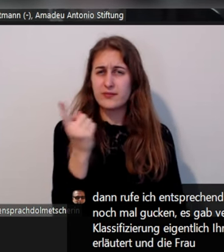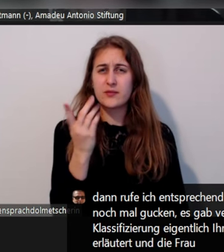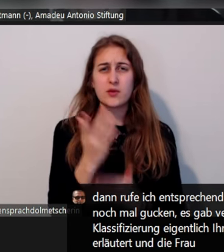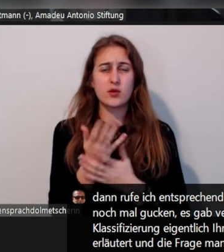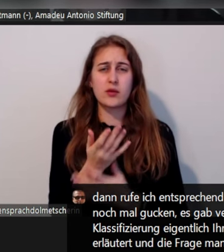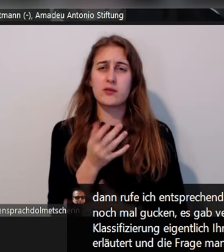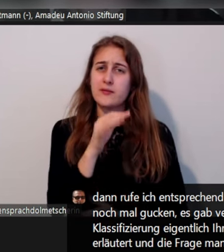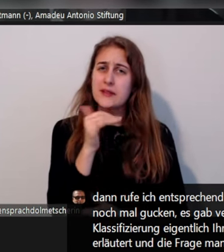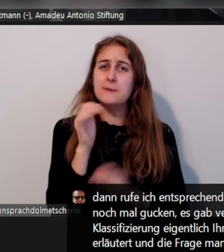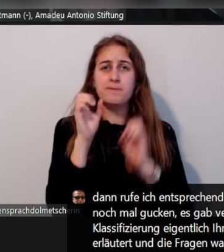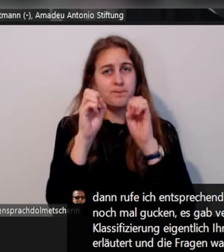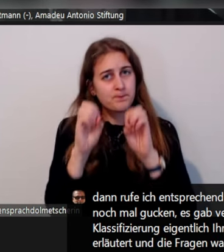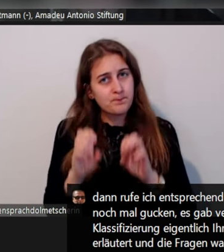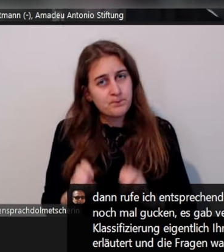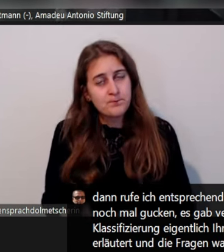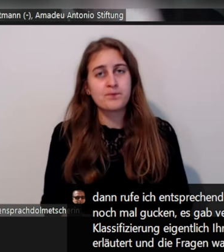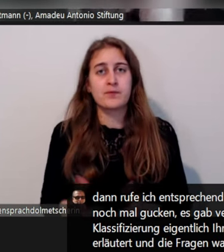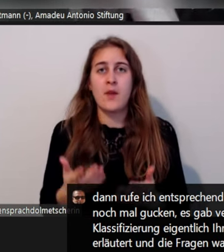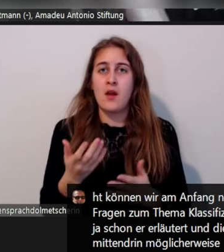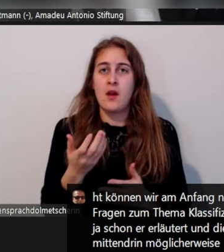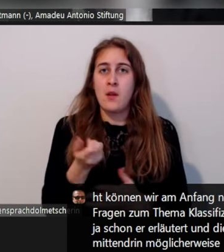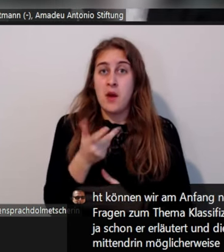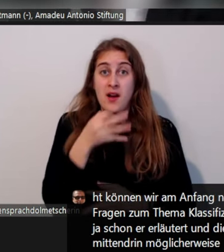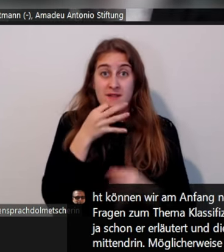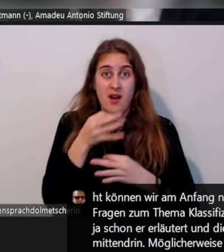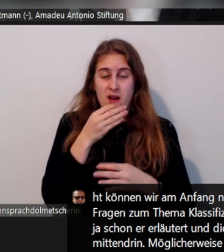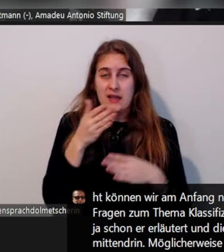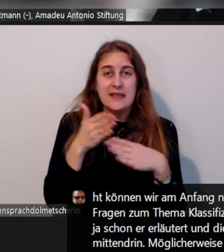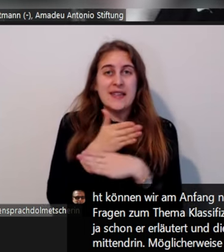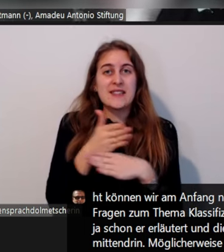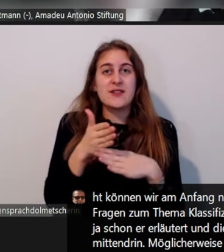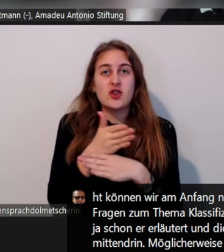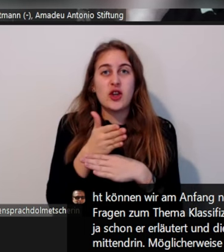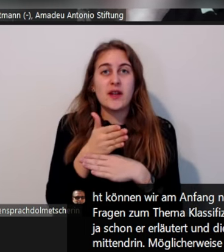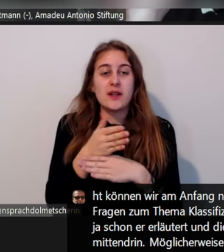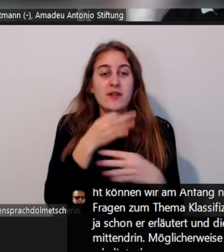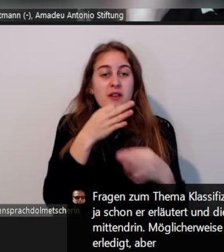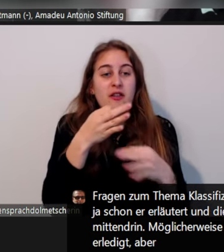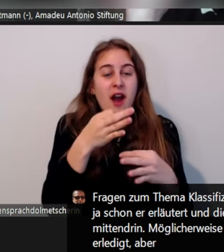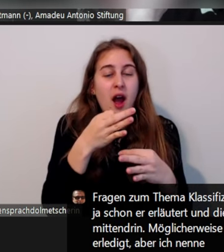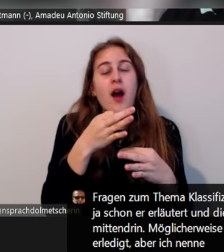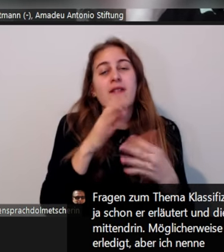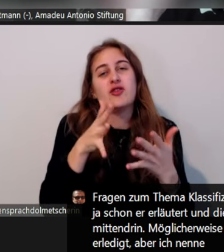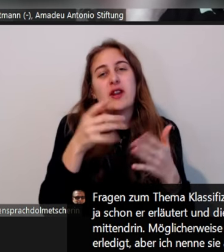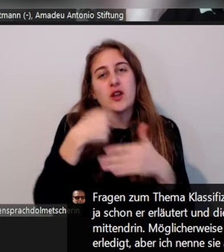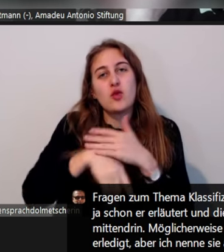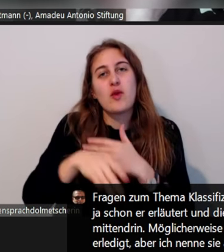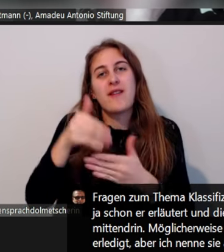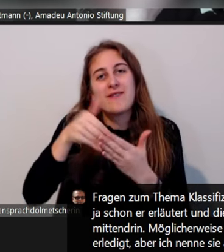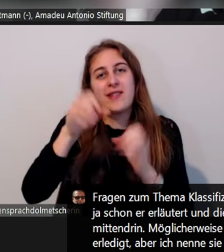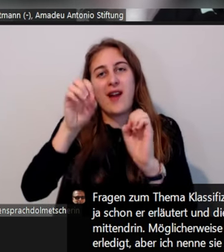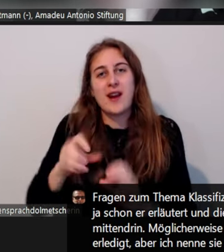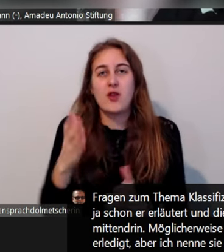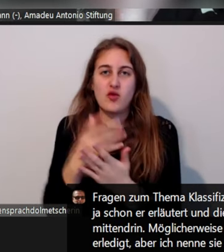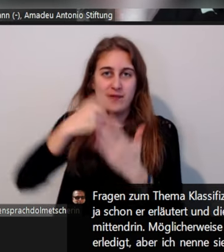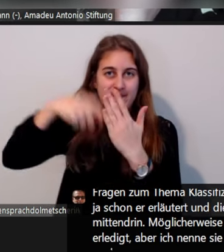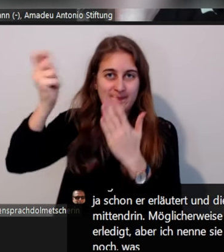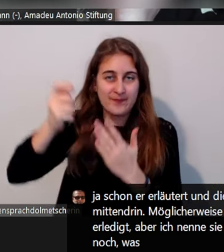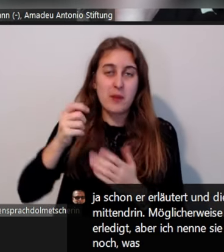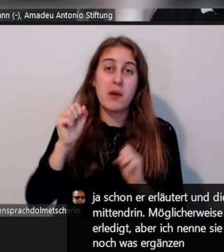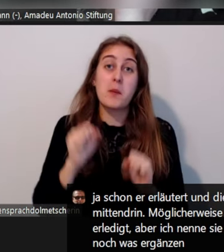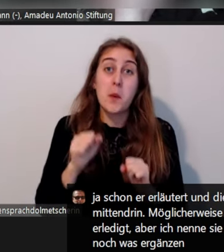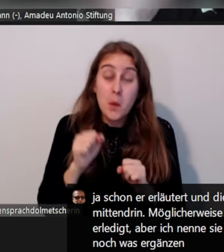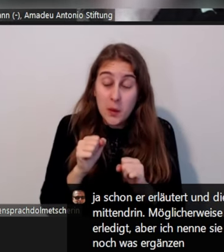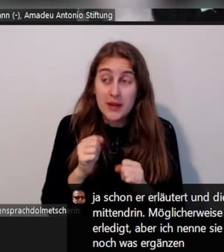Fragen waren zum Teil davor, zum Teil mittendrin. Möglicherweise hat sich das eine oder andere schon erledigt, aber ich nenne sie auf jeden Fall nochmal. Vielleicht wollt ihr noch was ergänzen.